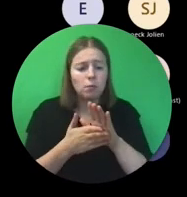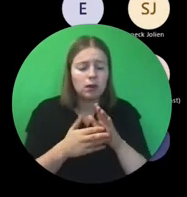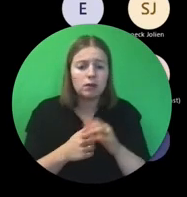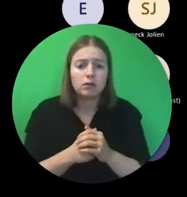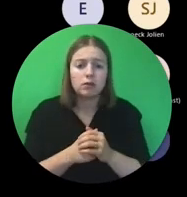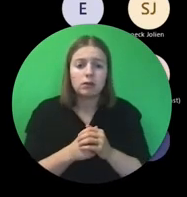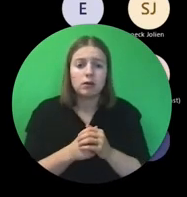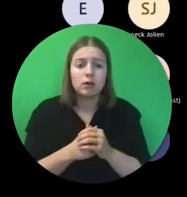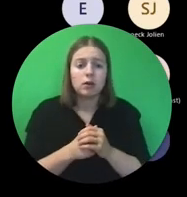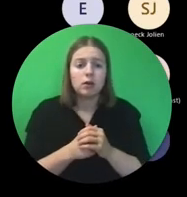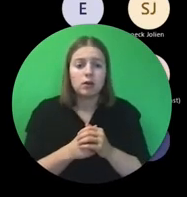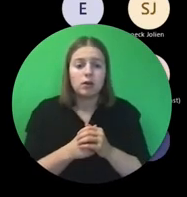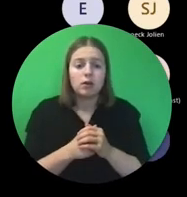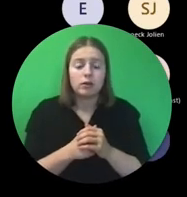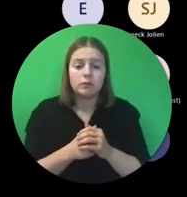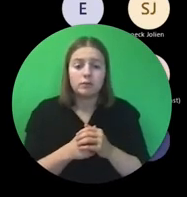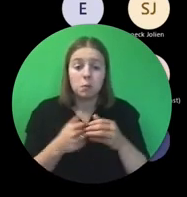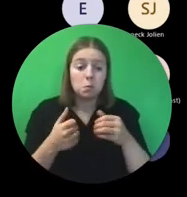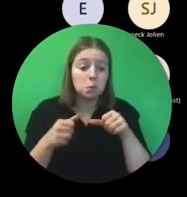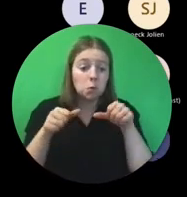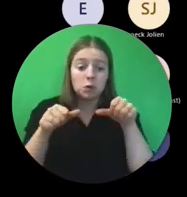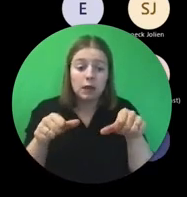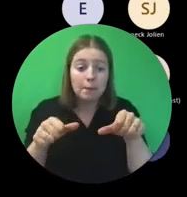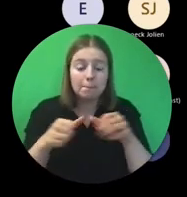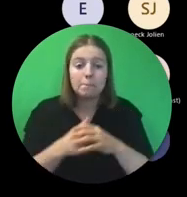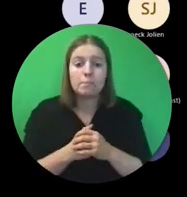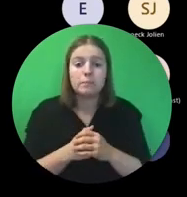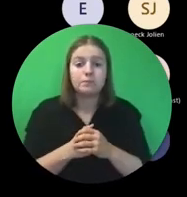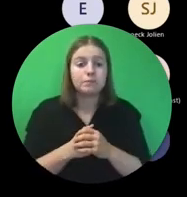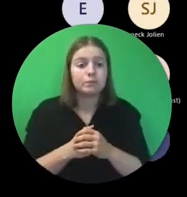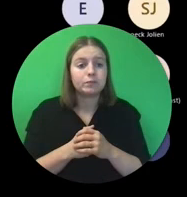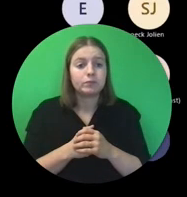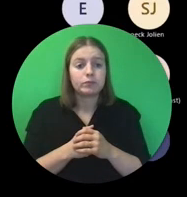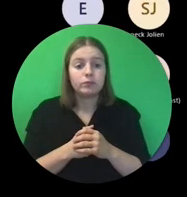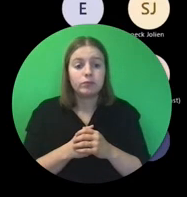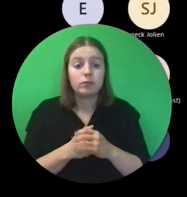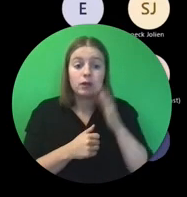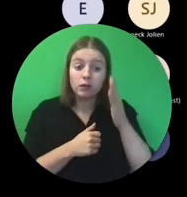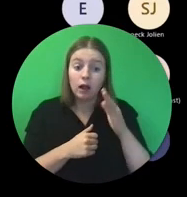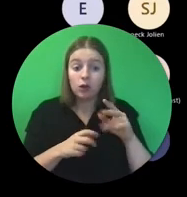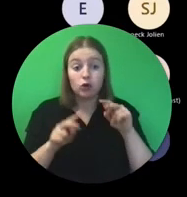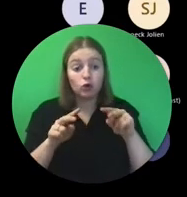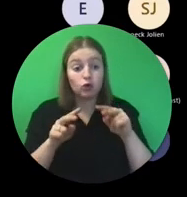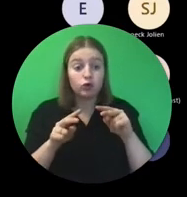duurzaamheid van... In hoeverre kies je voor green travel?